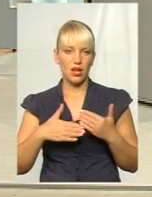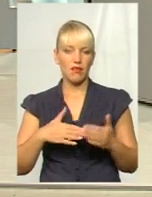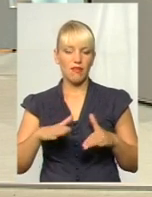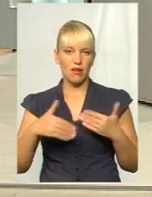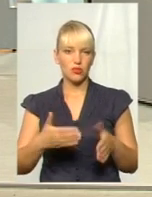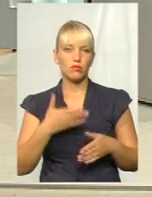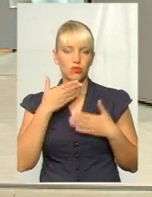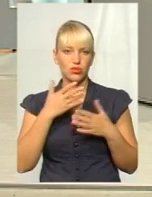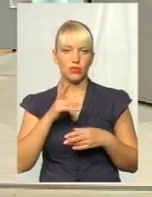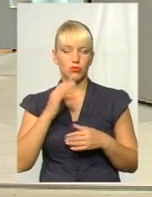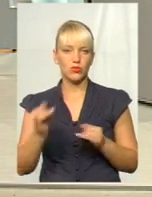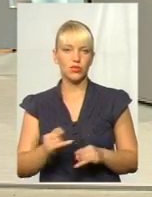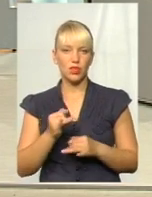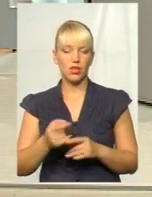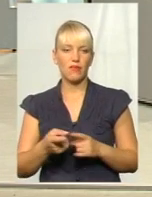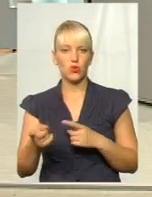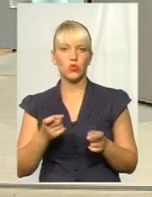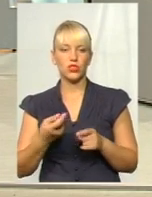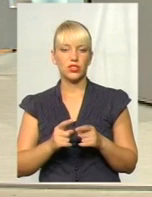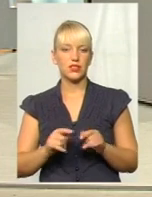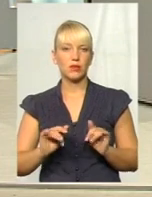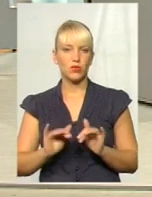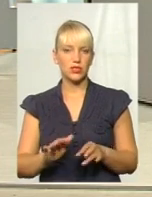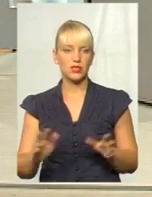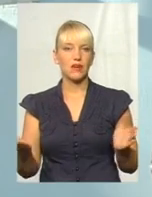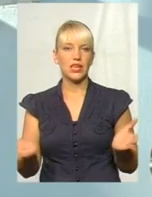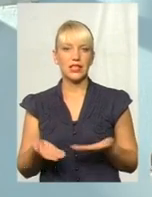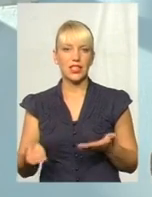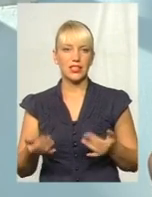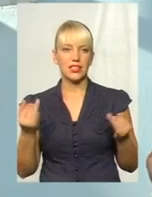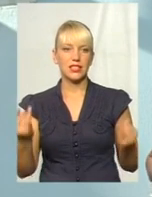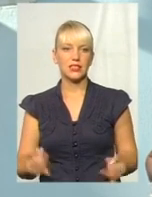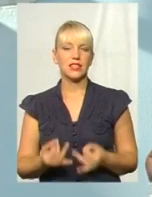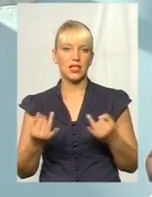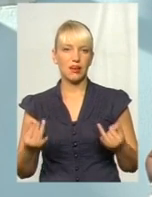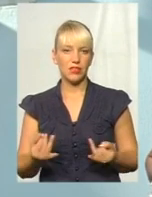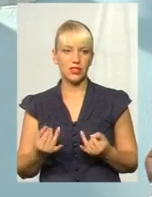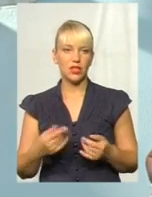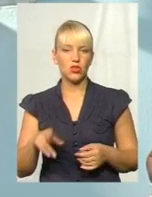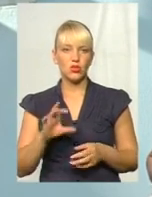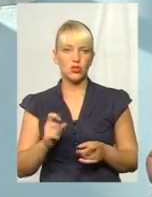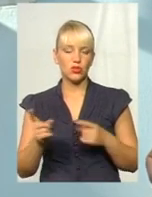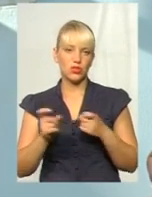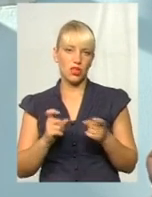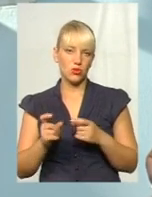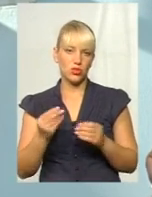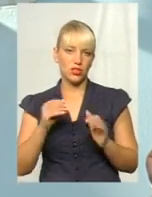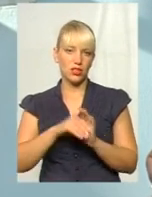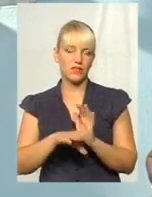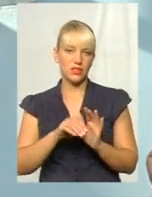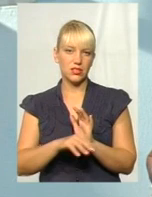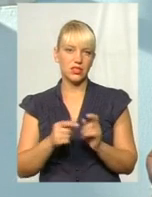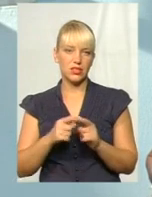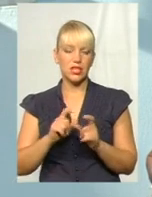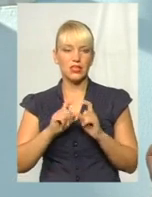цікаво, і долучатися до всіх процесів, які цікавлять щодо залучення інвестицій з